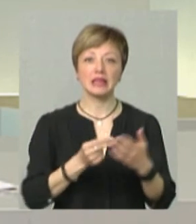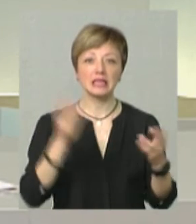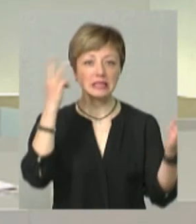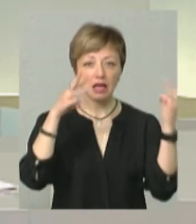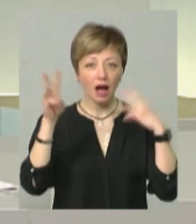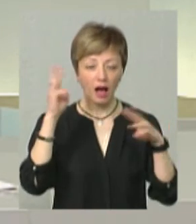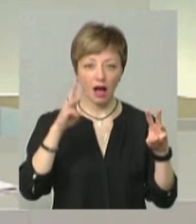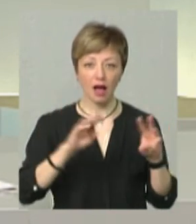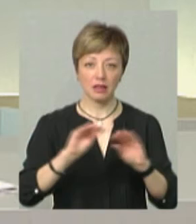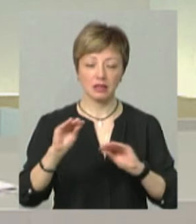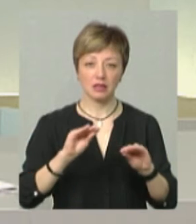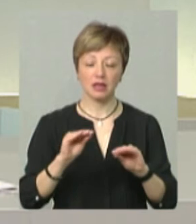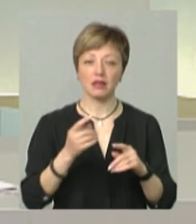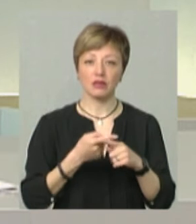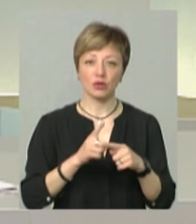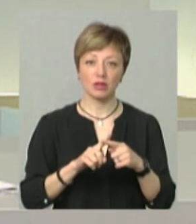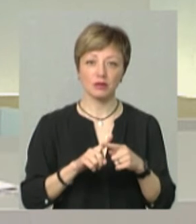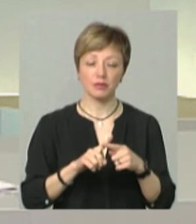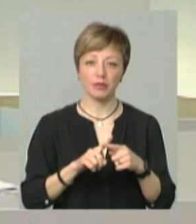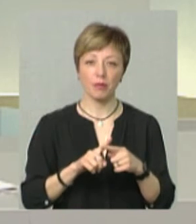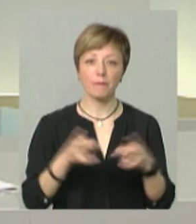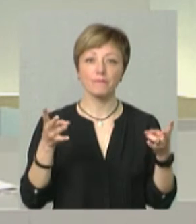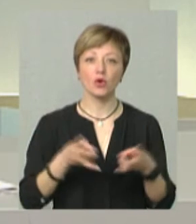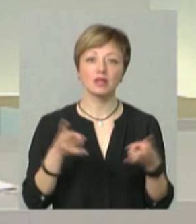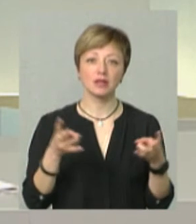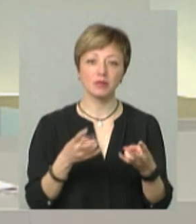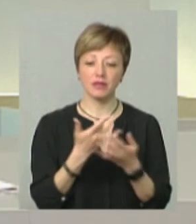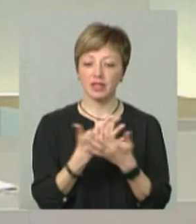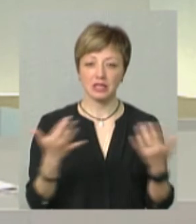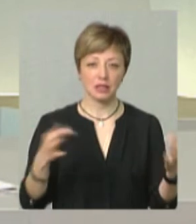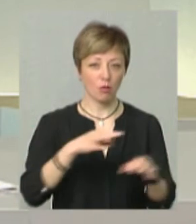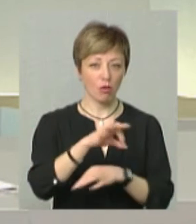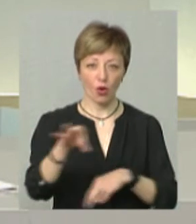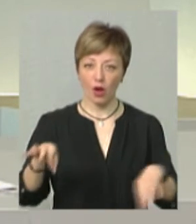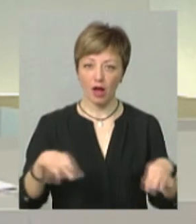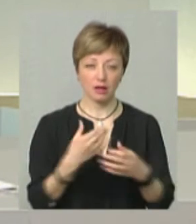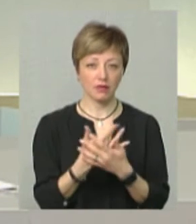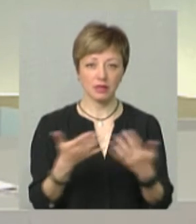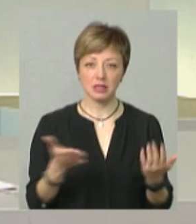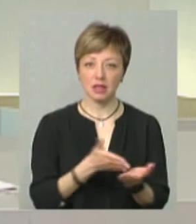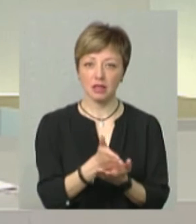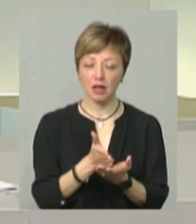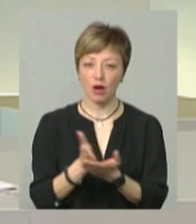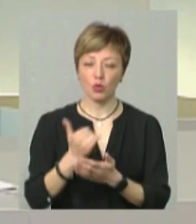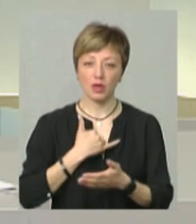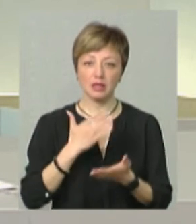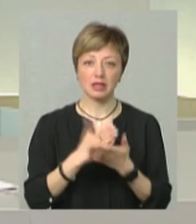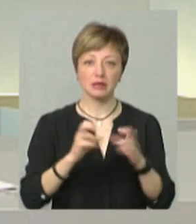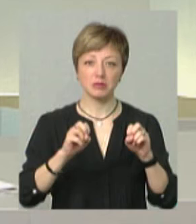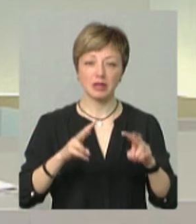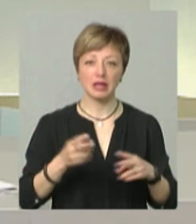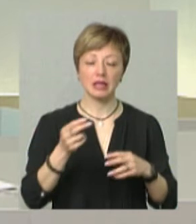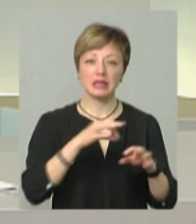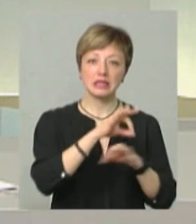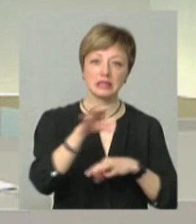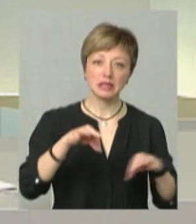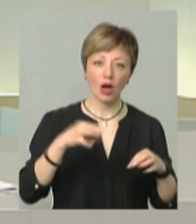потрібні в різних проектах, в різних напрямках. Зокрема, у нас такі спеціалізації, дизайн